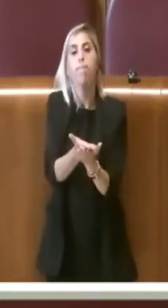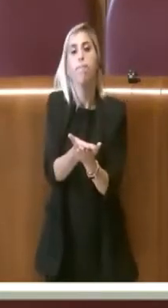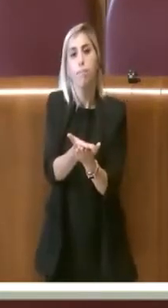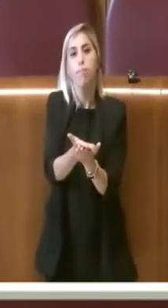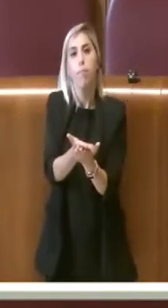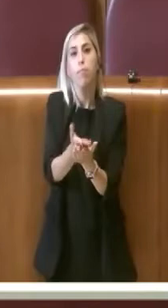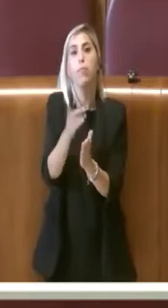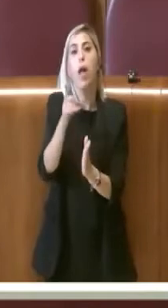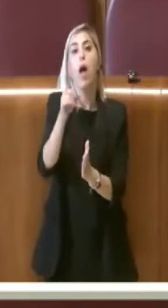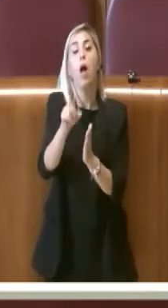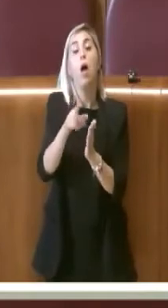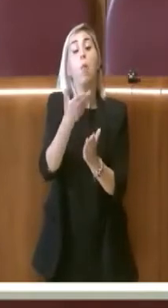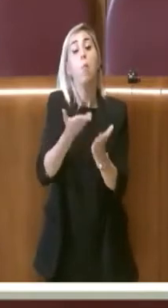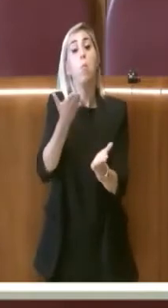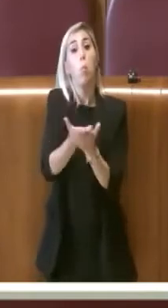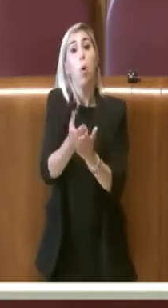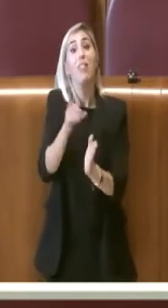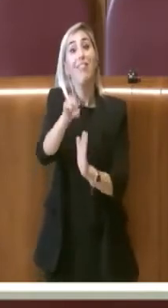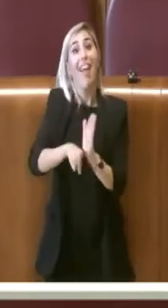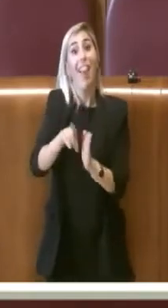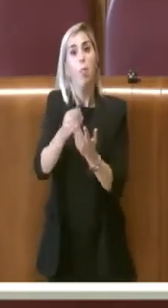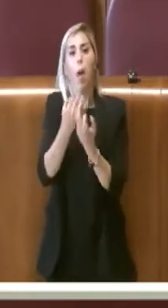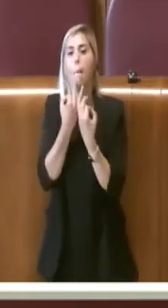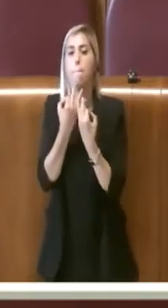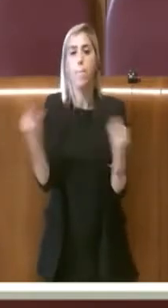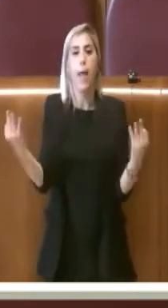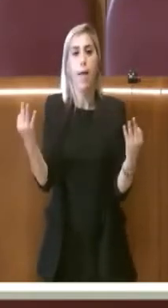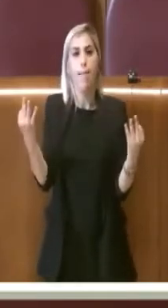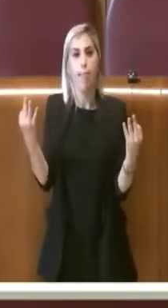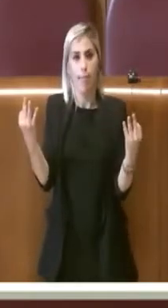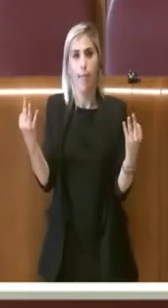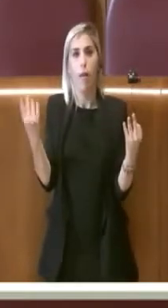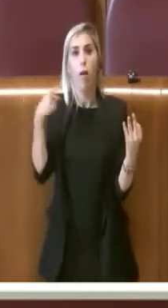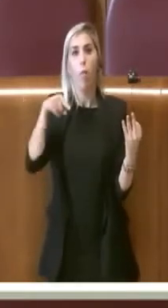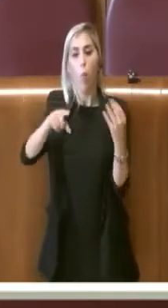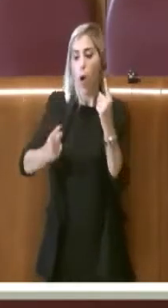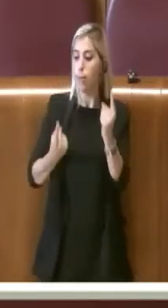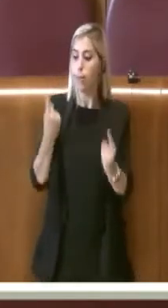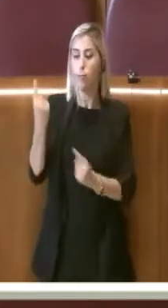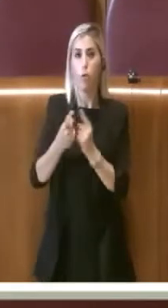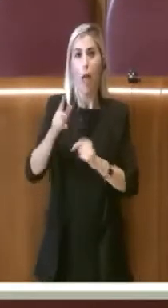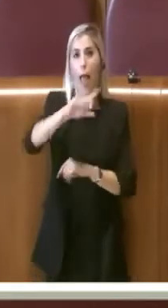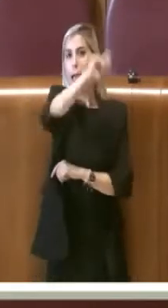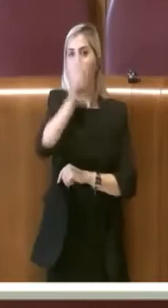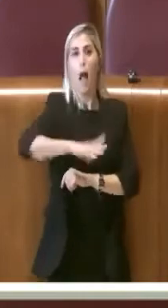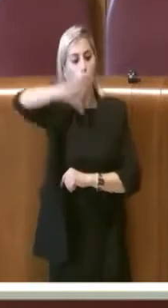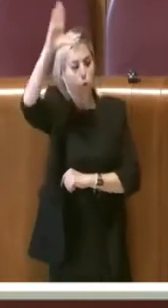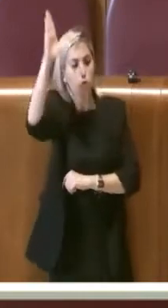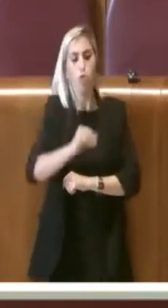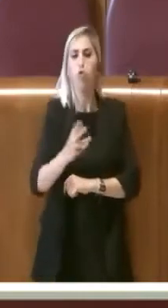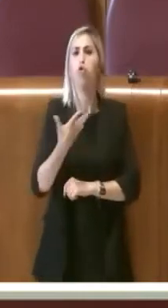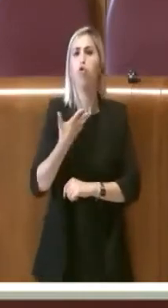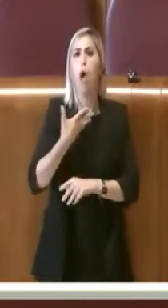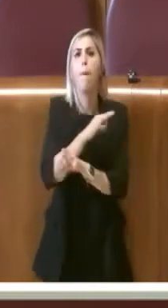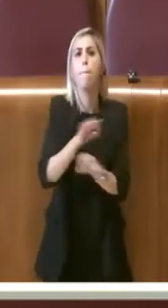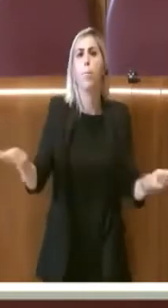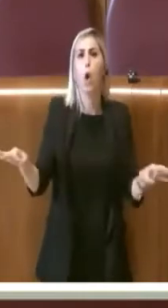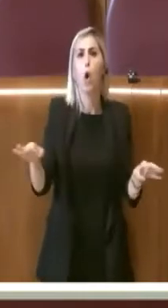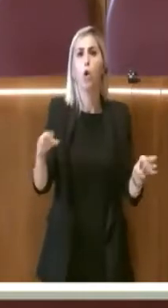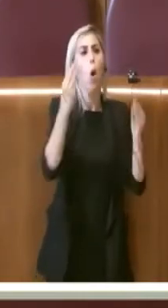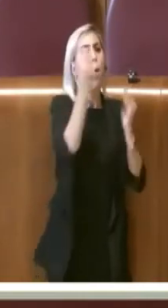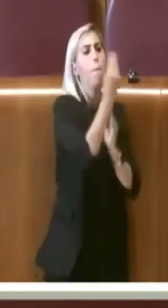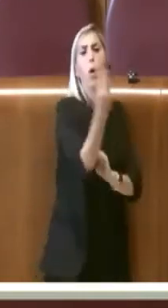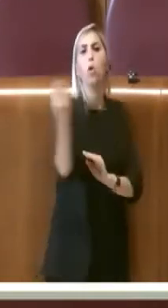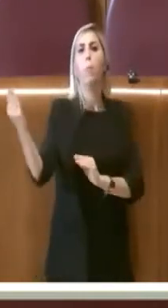proposta di delibera. Anche qui, in tutta Italia, esistono dei monumenti al